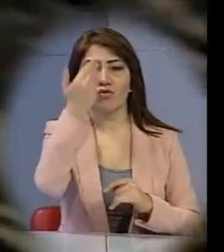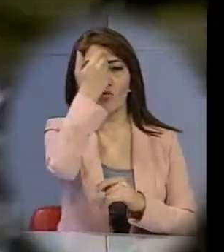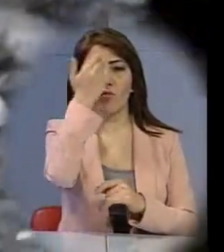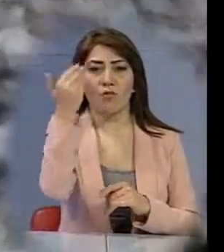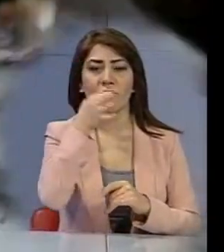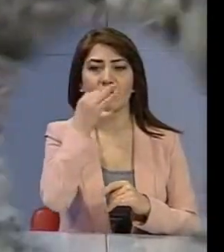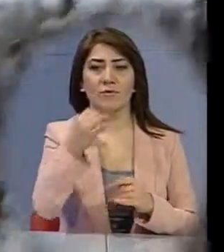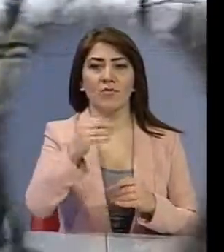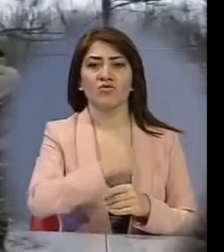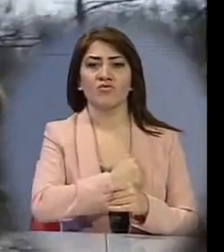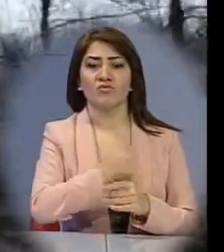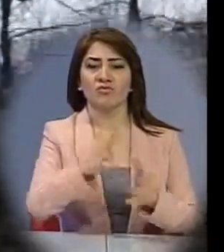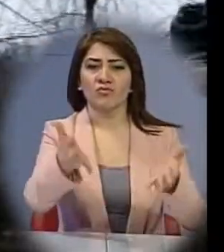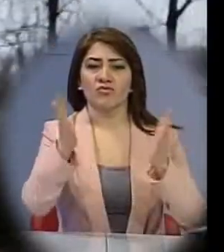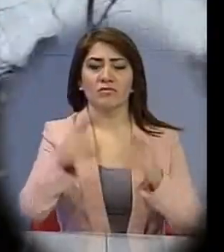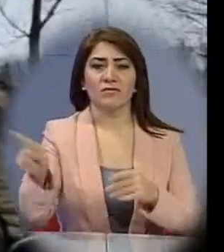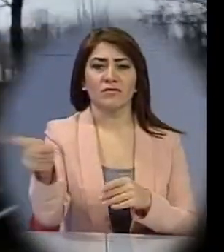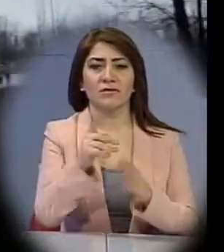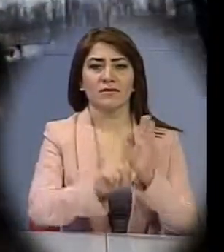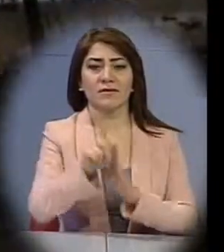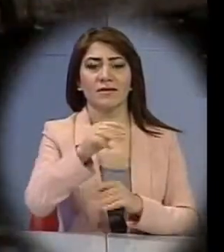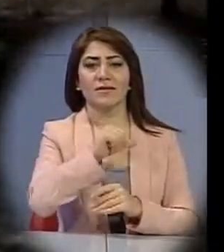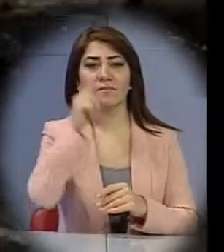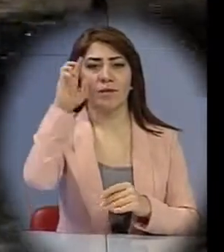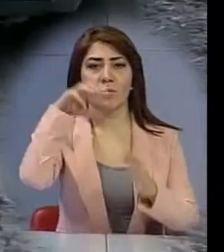Միջազգային իչնորդ խումբը։